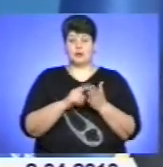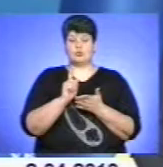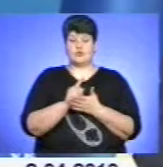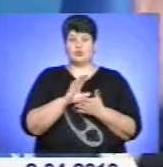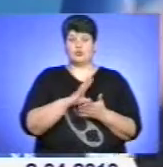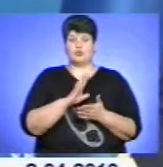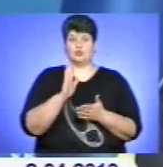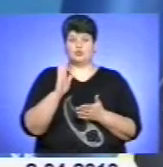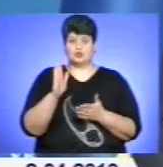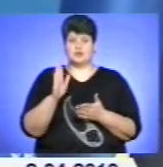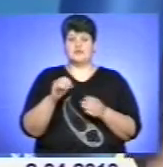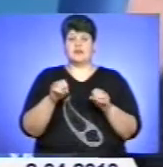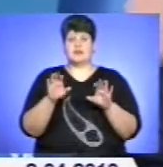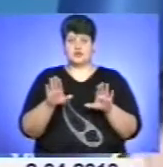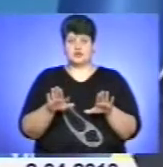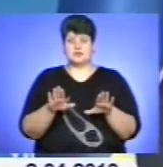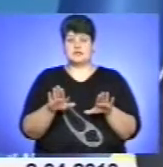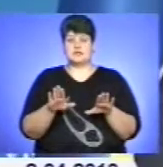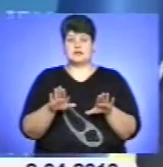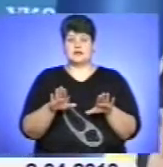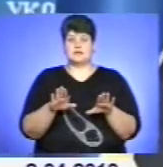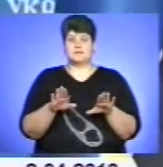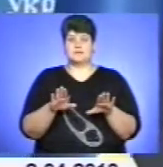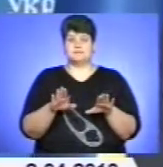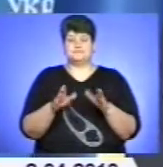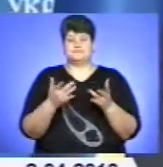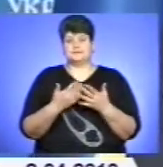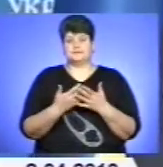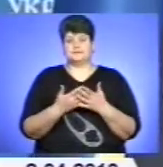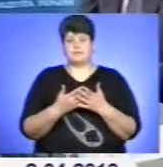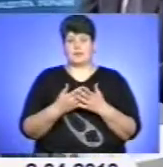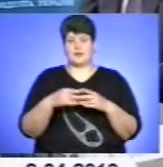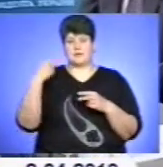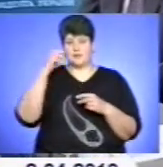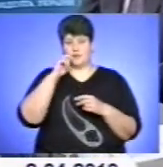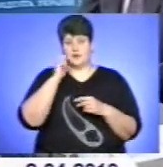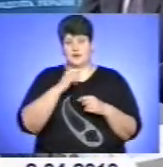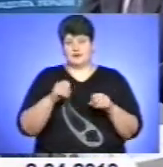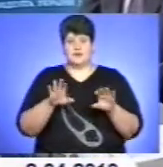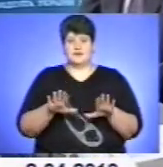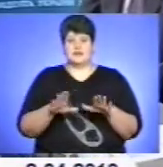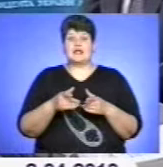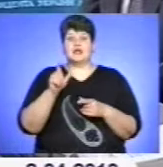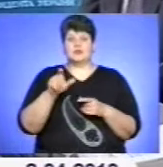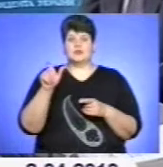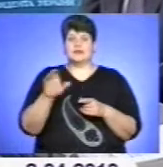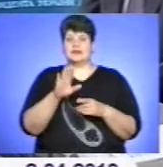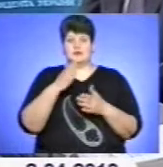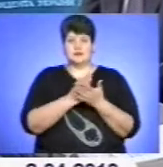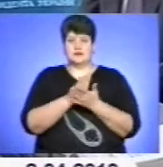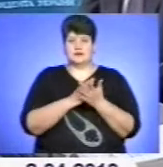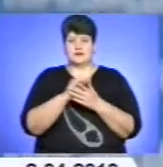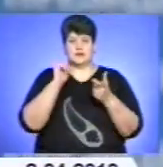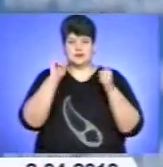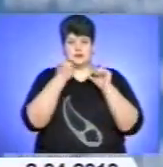бути вирішувати президент України. Тож чиновників, які не повернулися обличчям до людей,